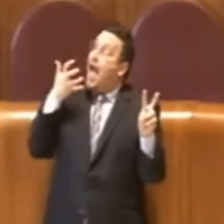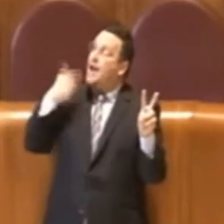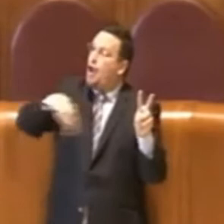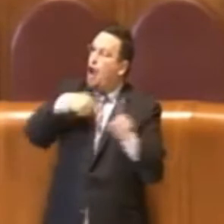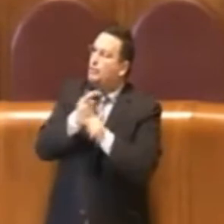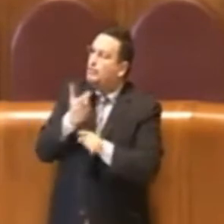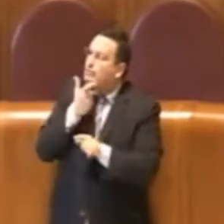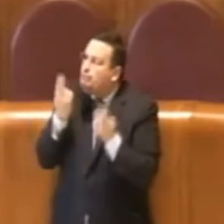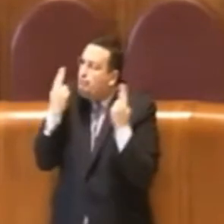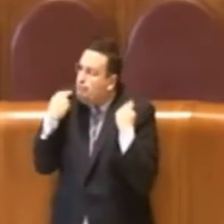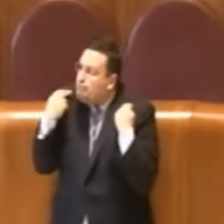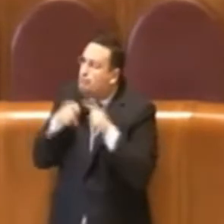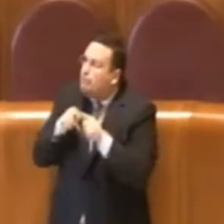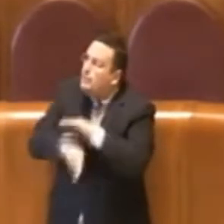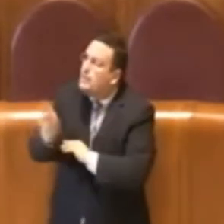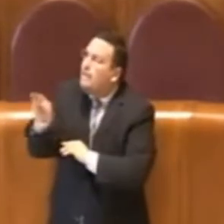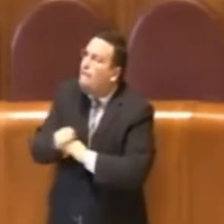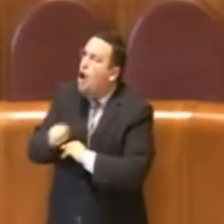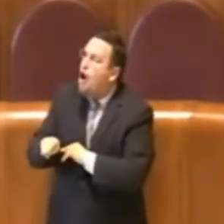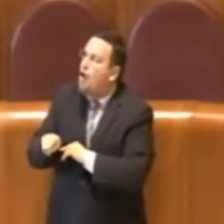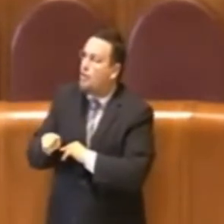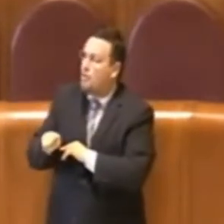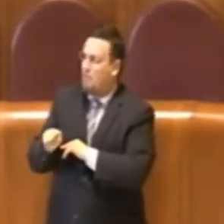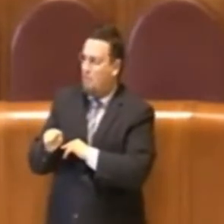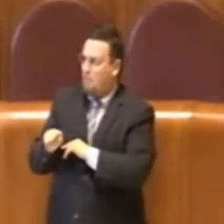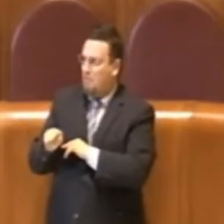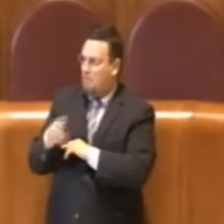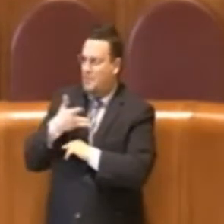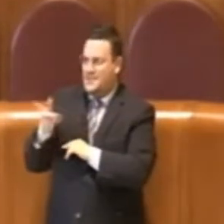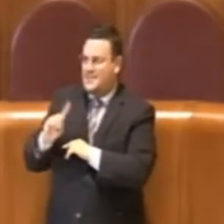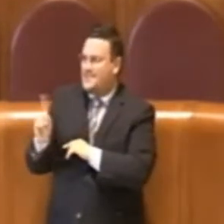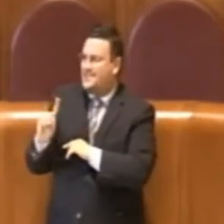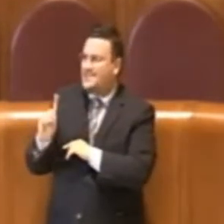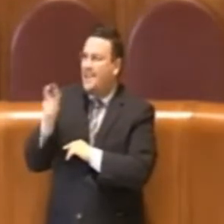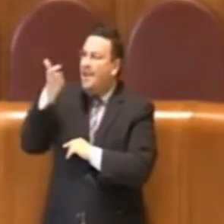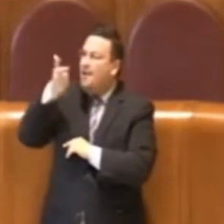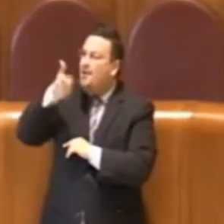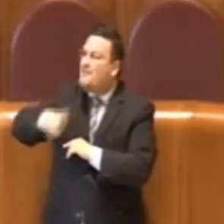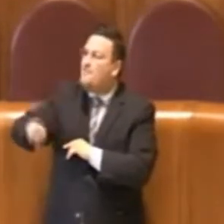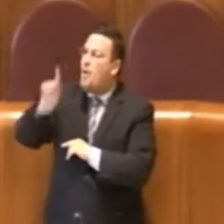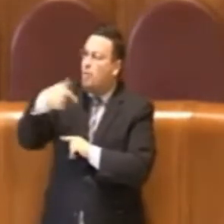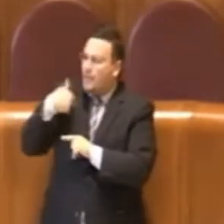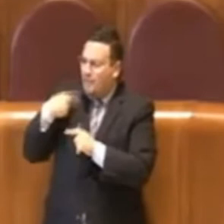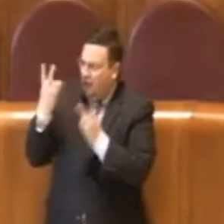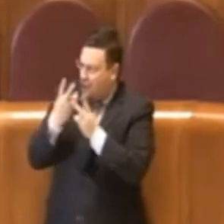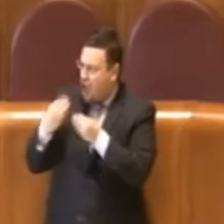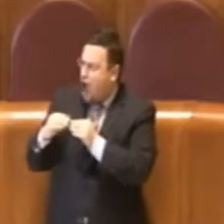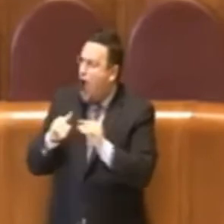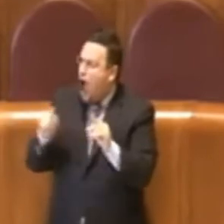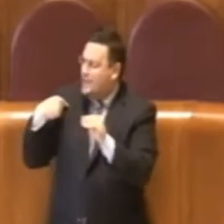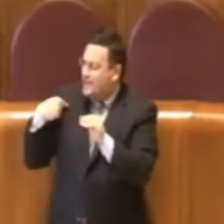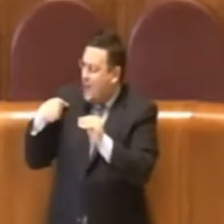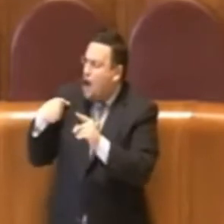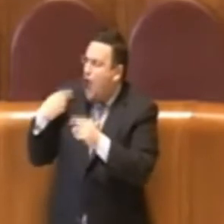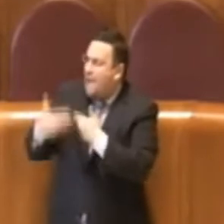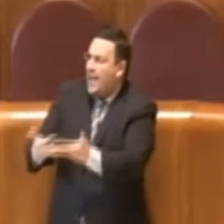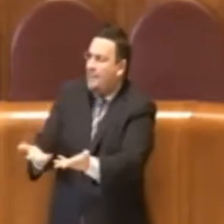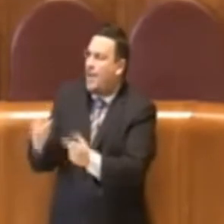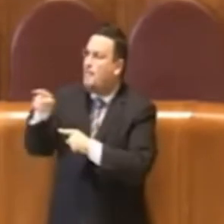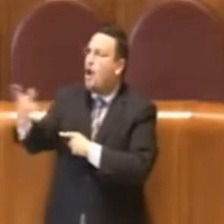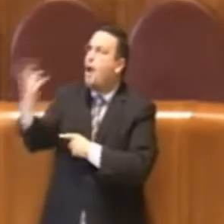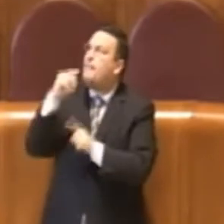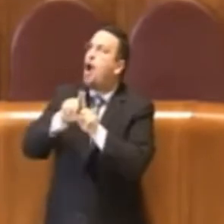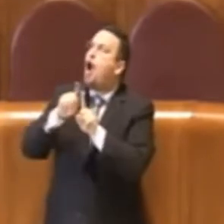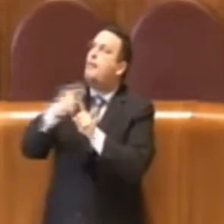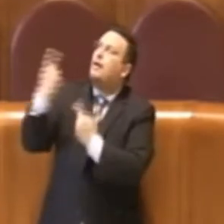per forza approvarvi gli atti, soprattutto quando le cose sono state fatte o le stiamo facendo. Non è che ci dovete dare l'imbeccata voi per quello che